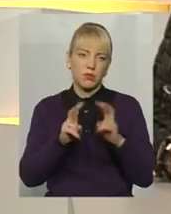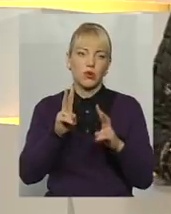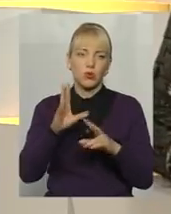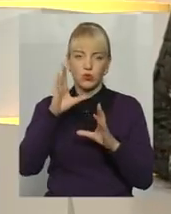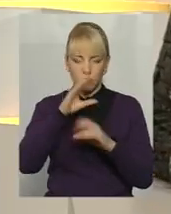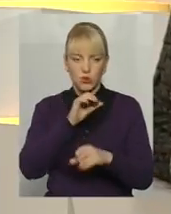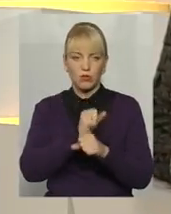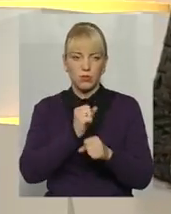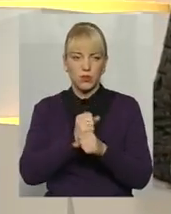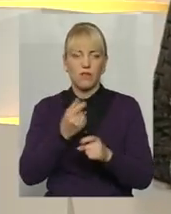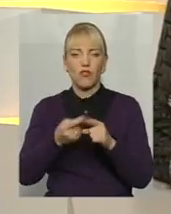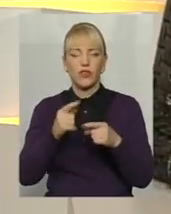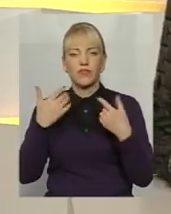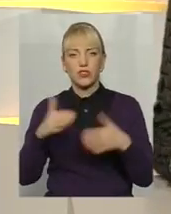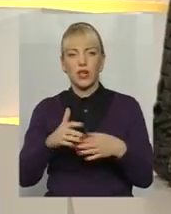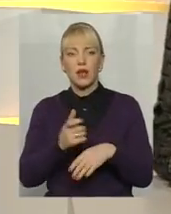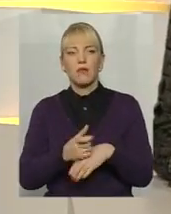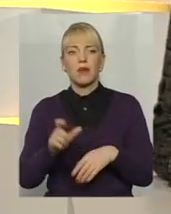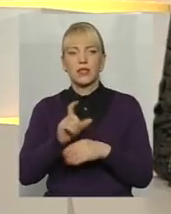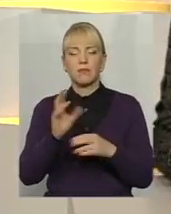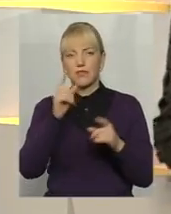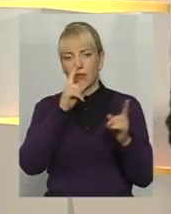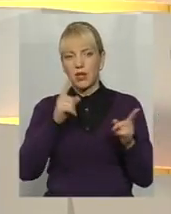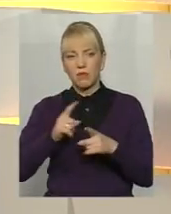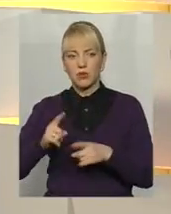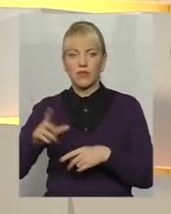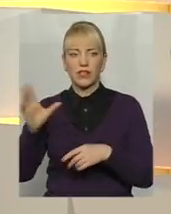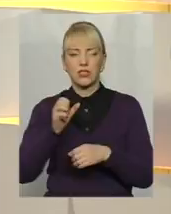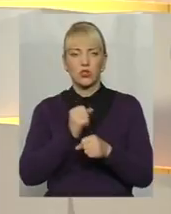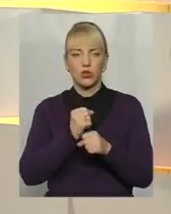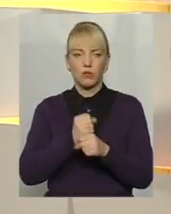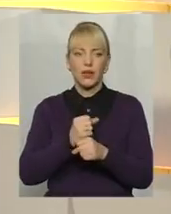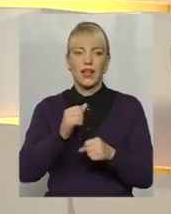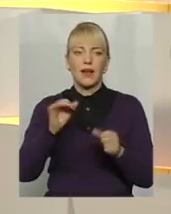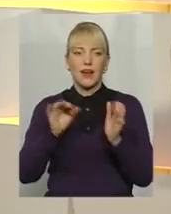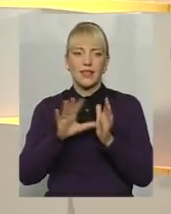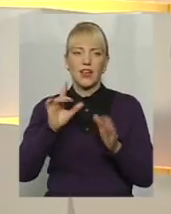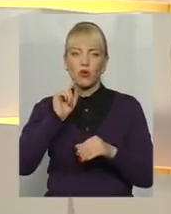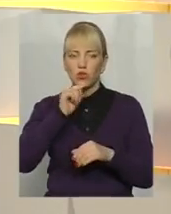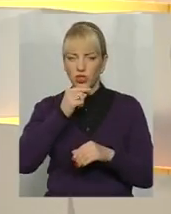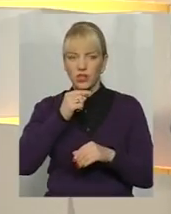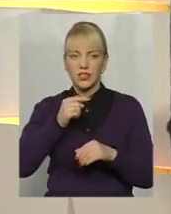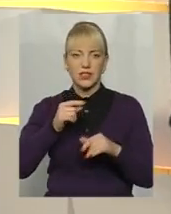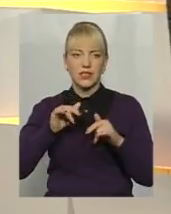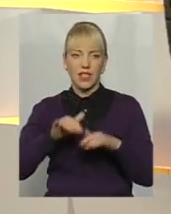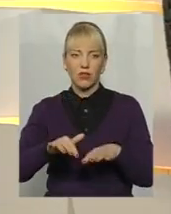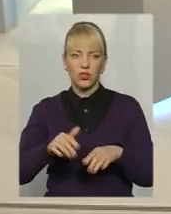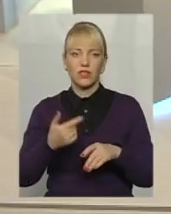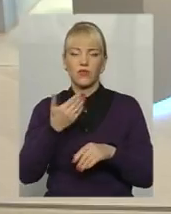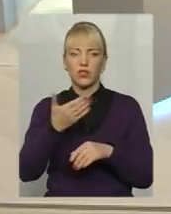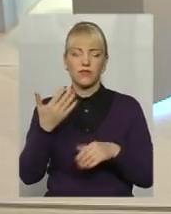успішно працюють, вони вже максимально все мінімізували, зробили енергощадні заходи,